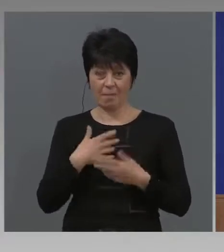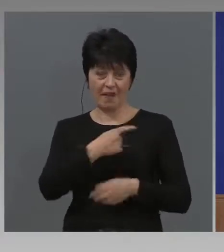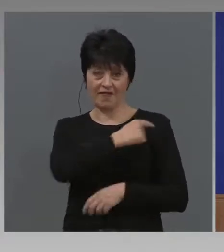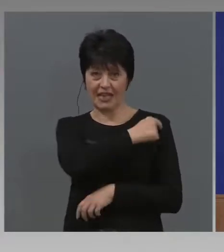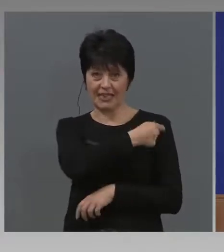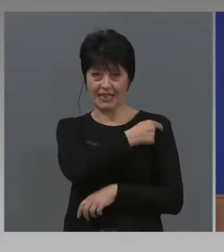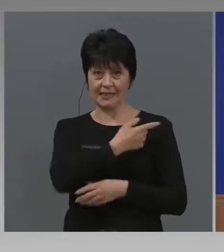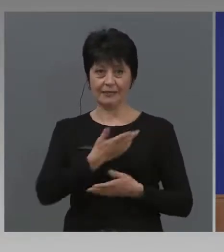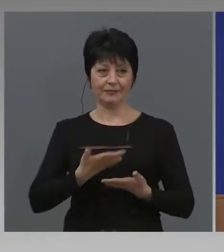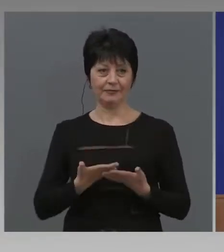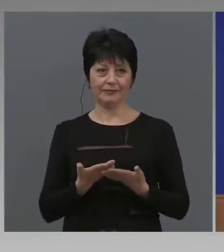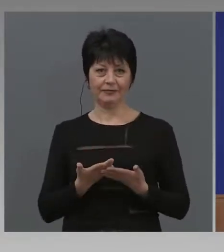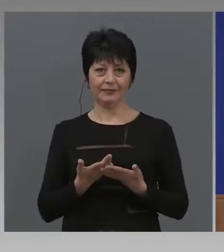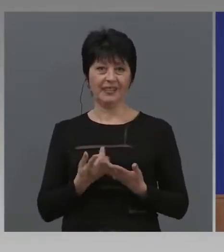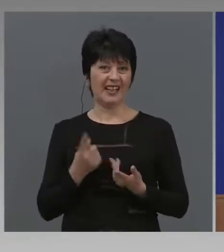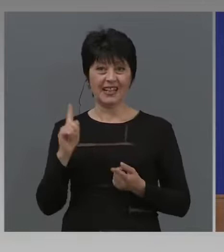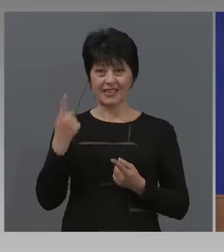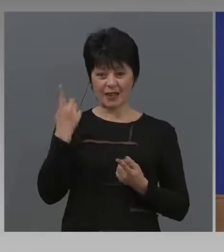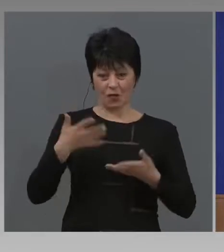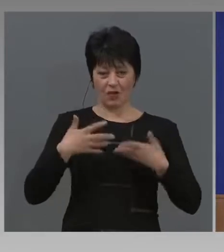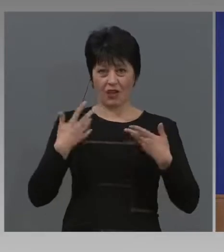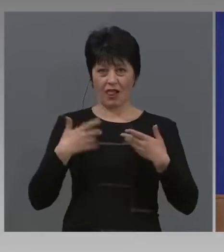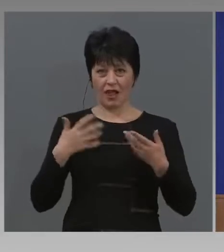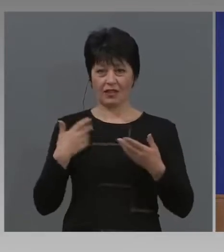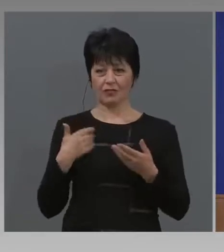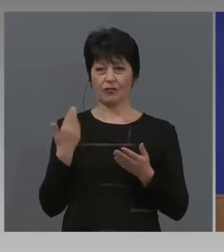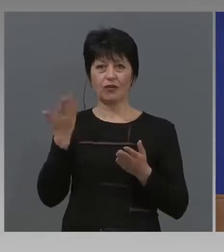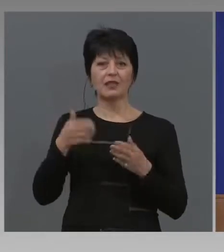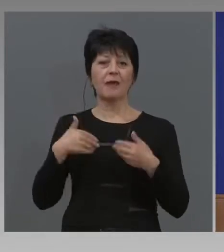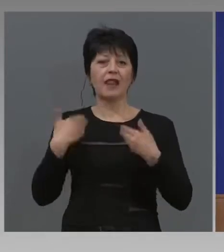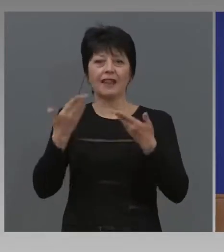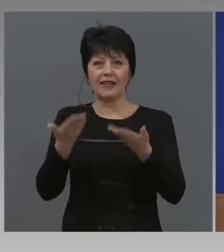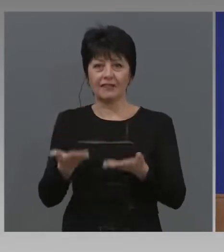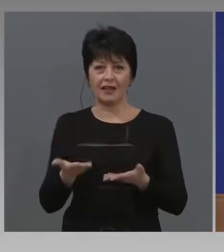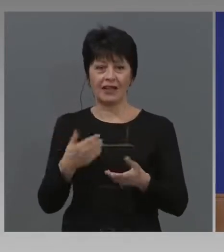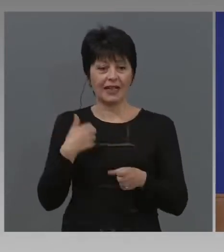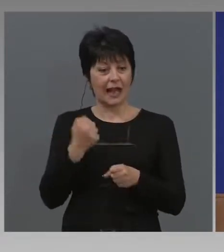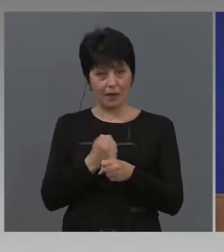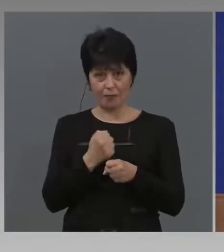Само желанието е да сме навънка. Да, искаме го. Да работиме. Да, искаме го.